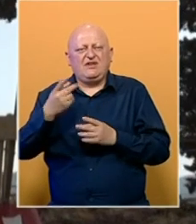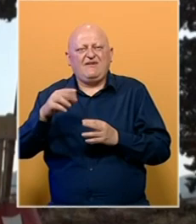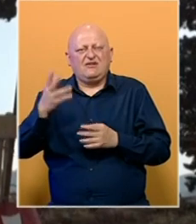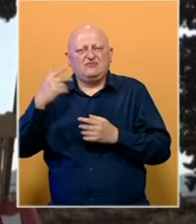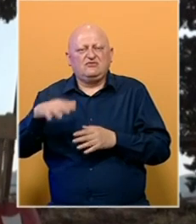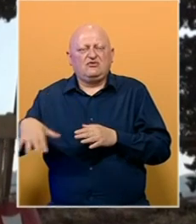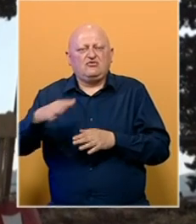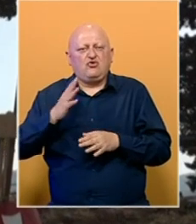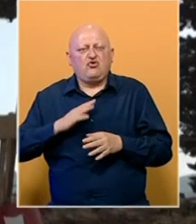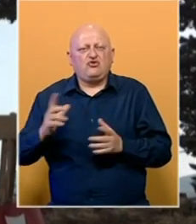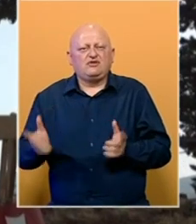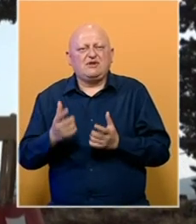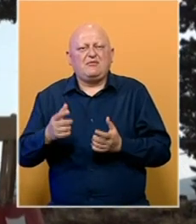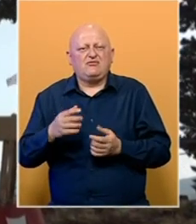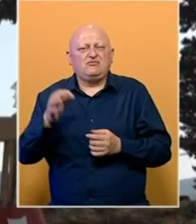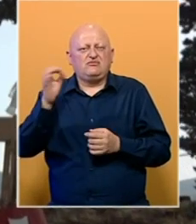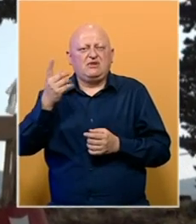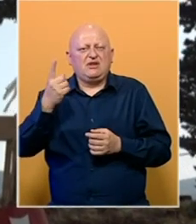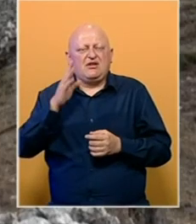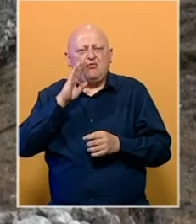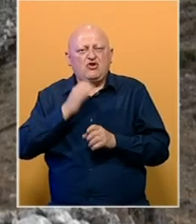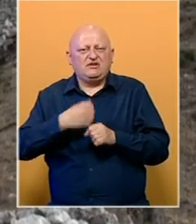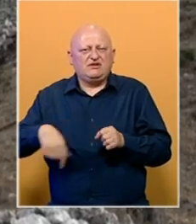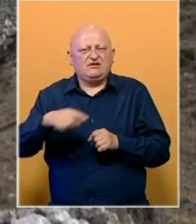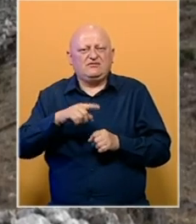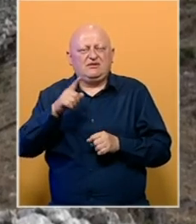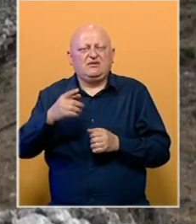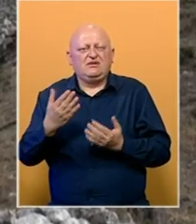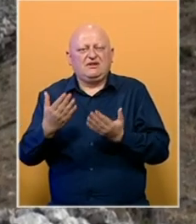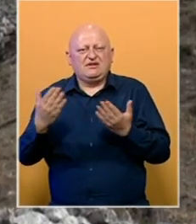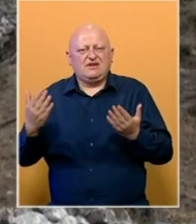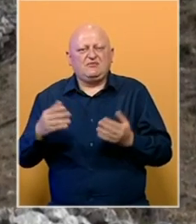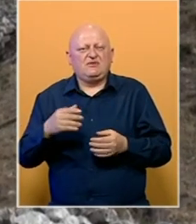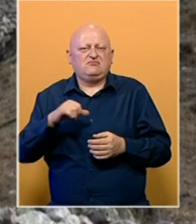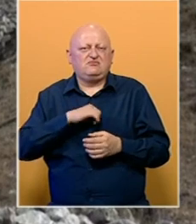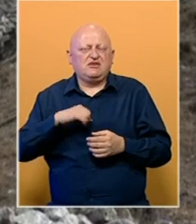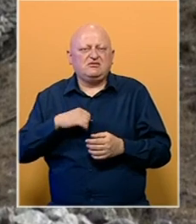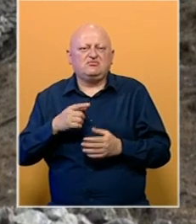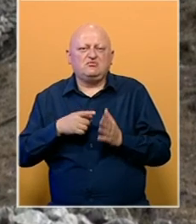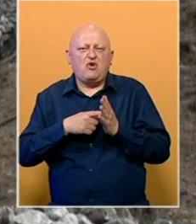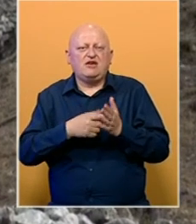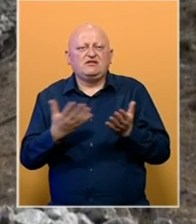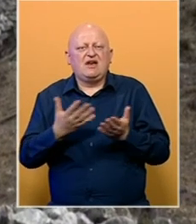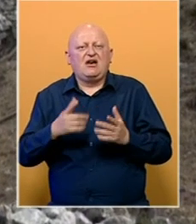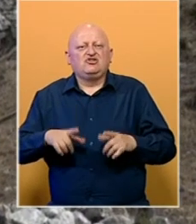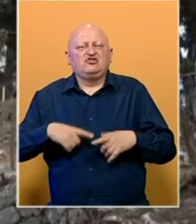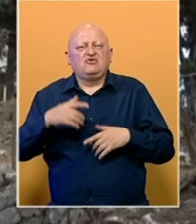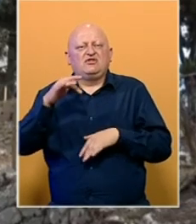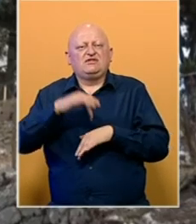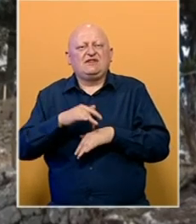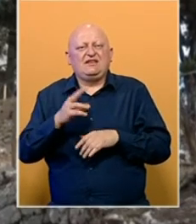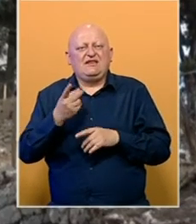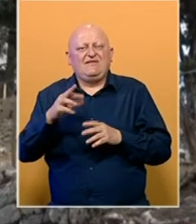regionalnog i kulturno-zabavnog karaktera i jedini je takav u Bosni i Hercegovini. Na sajmu se na zanimljiv način pokazuje kako se